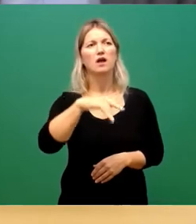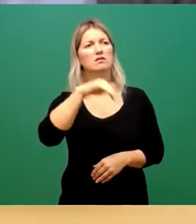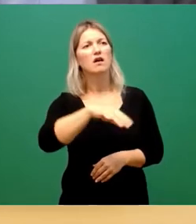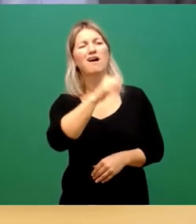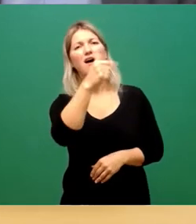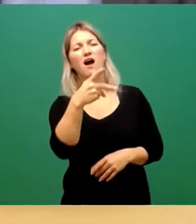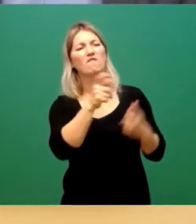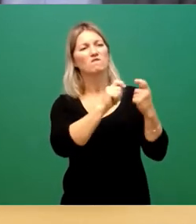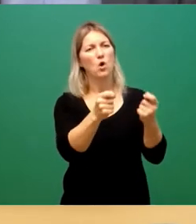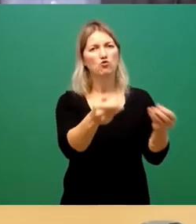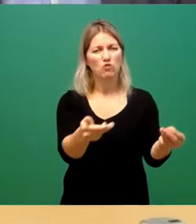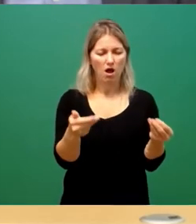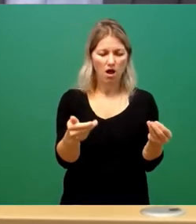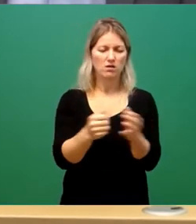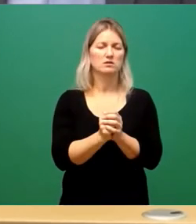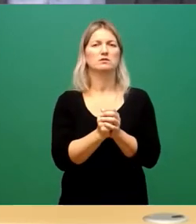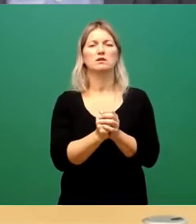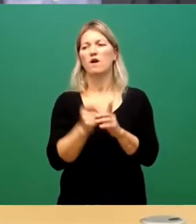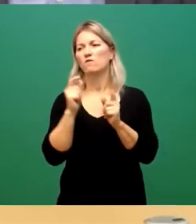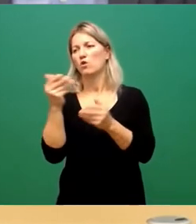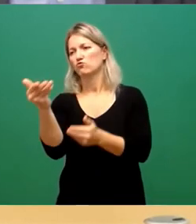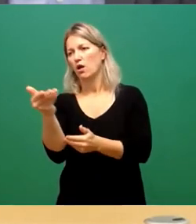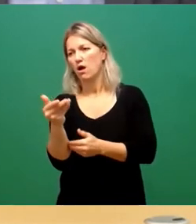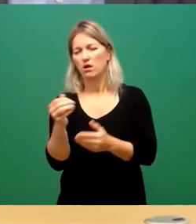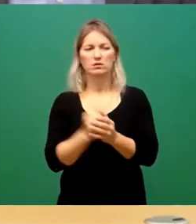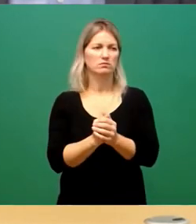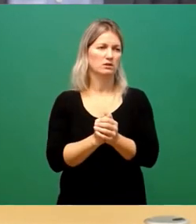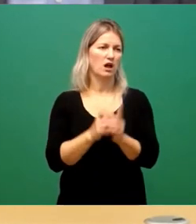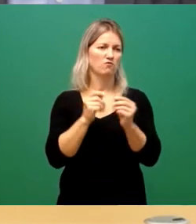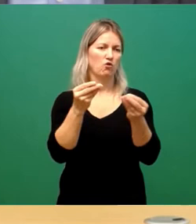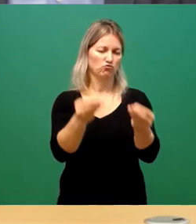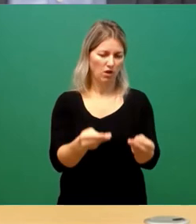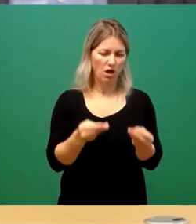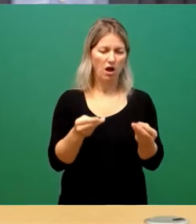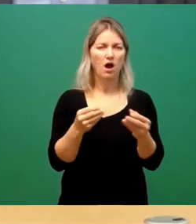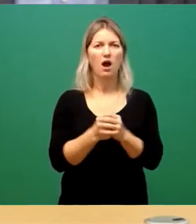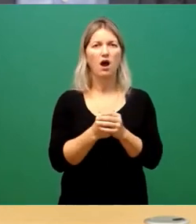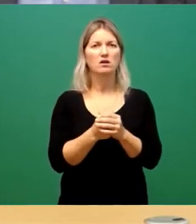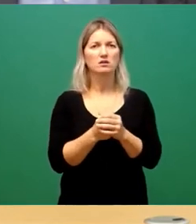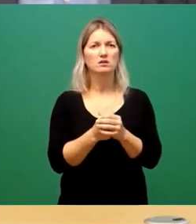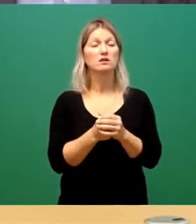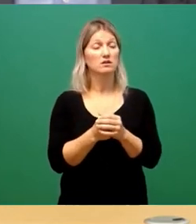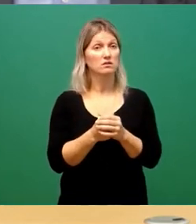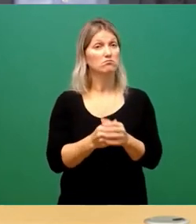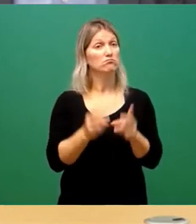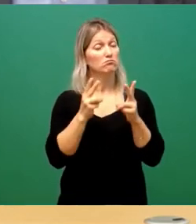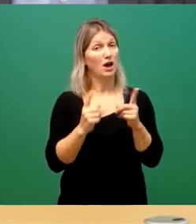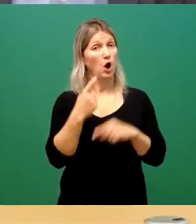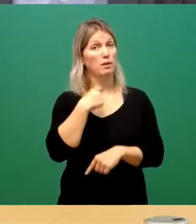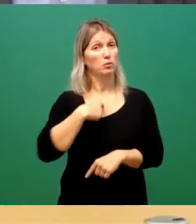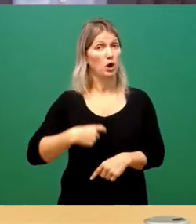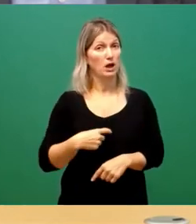Tisch gebracht worden und die hat tatsächlich der Oberbürgermeister